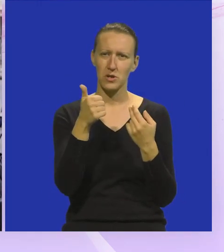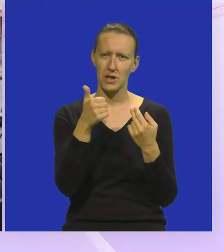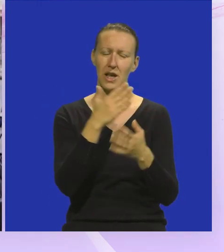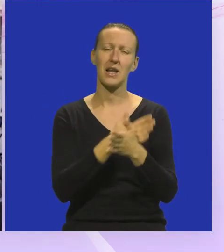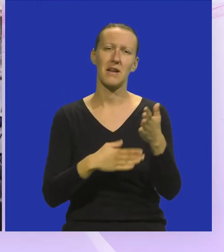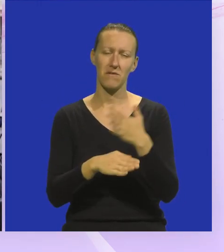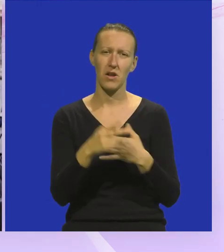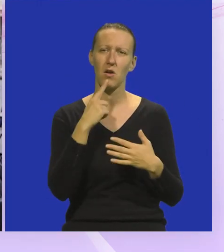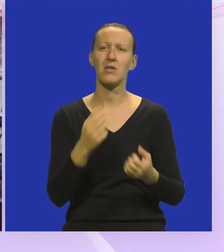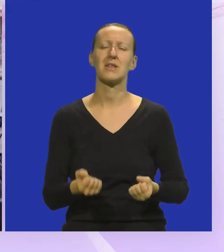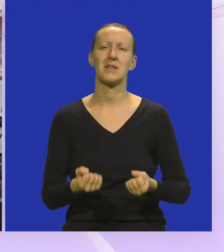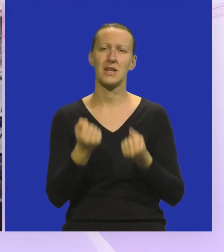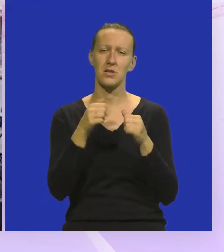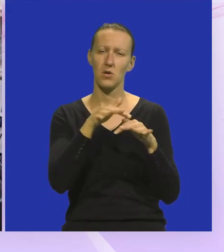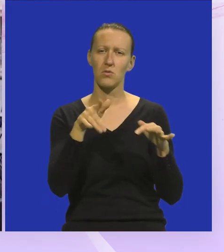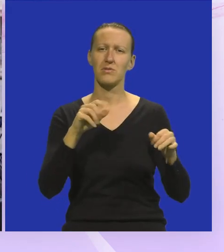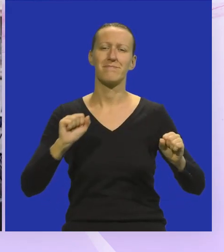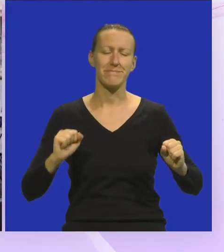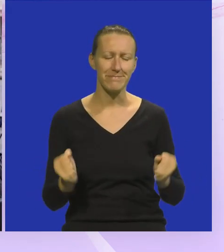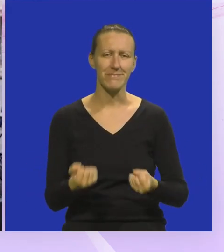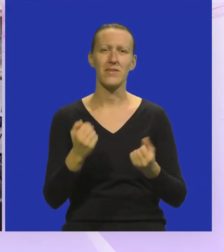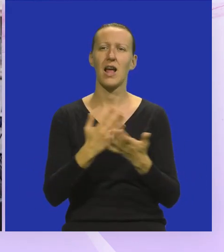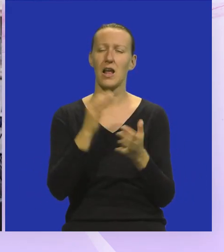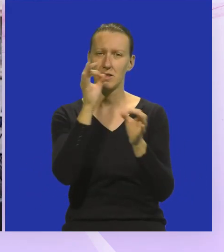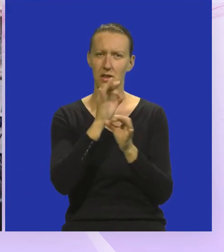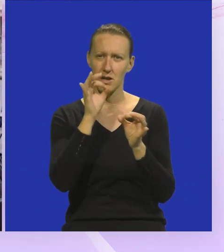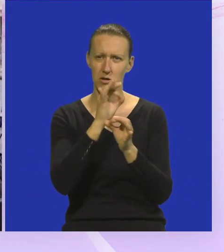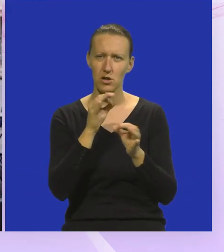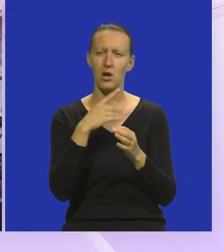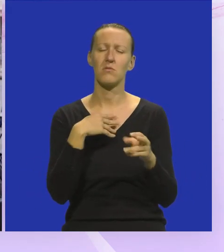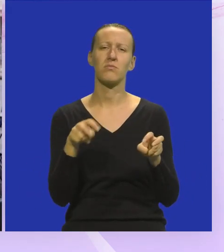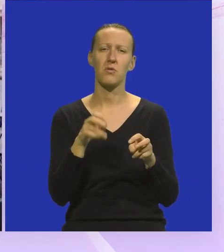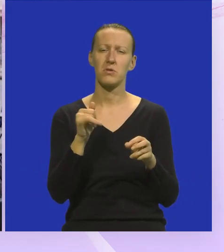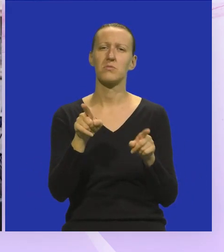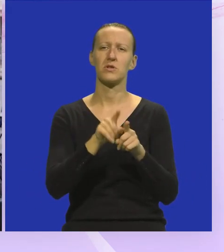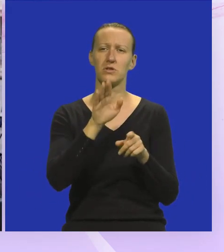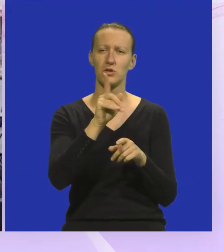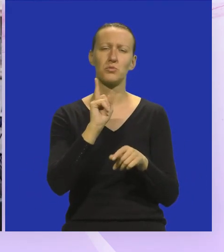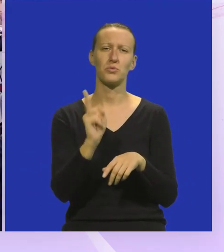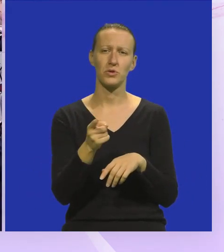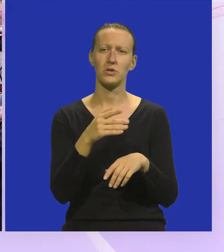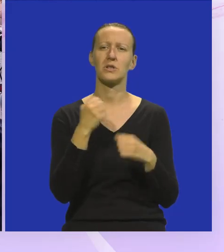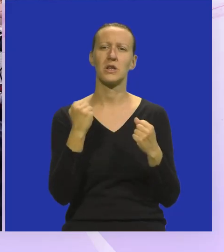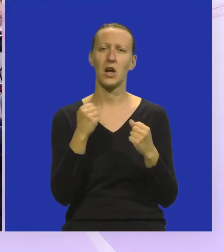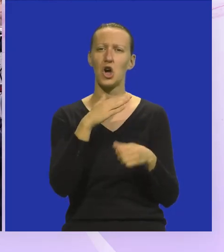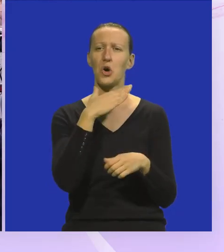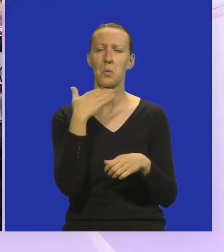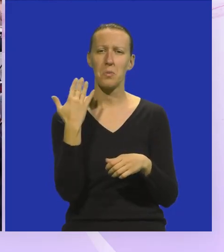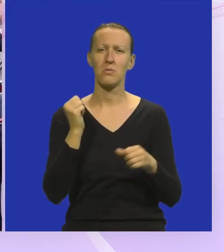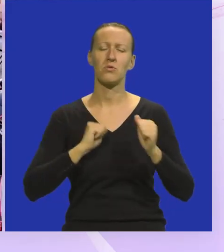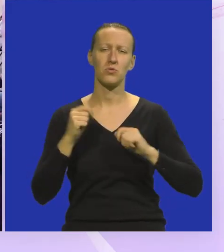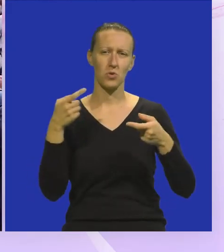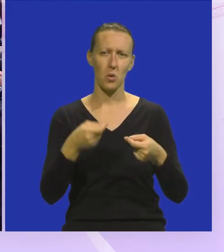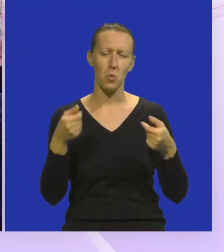jedan invaliditet, koji je teško ljude motivirati, a na žalost, bojim se da ćemo isto tako morati jako, jako puno